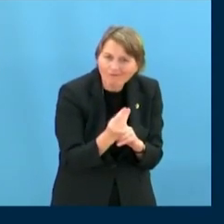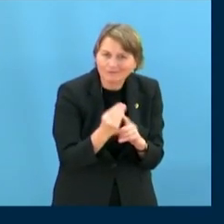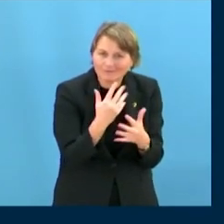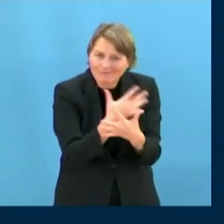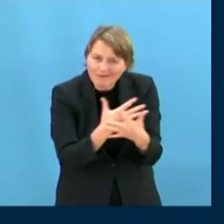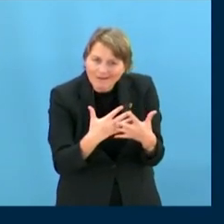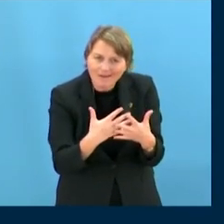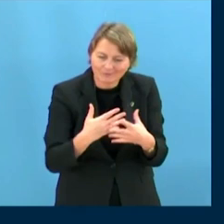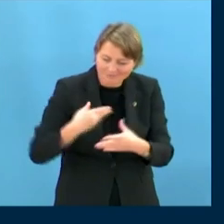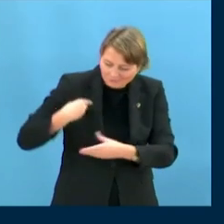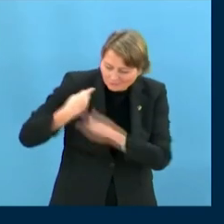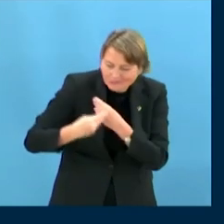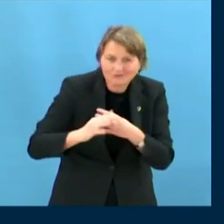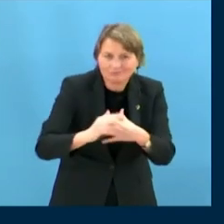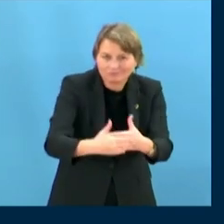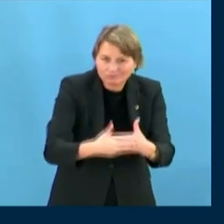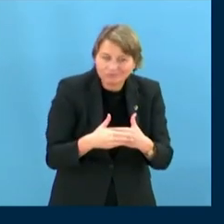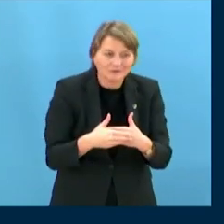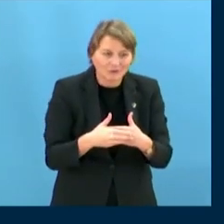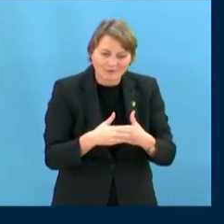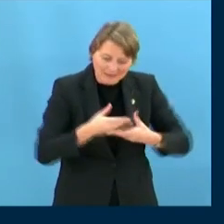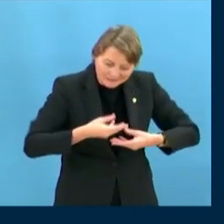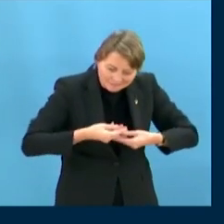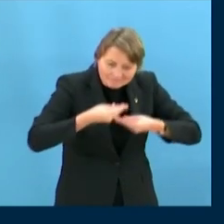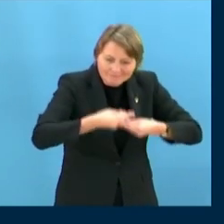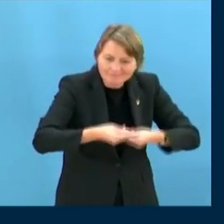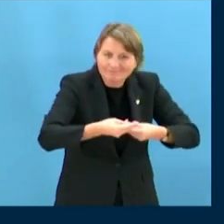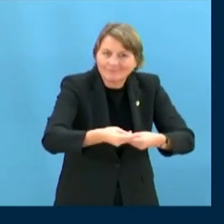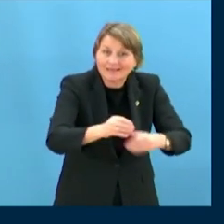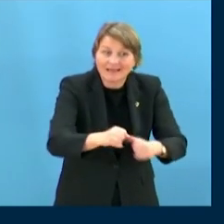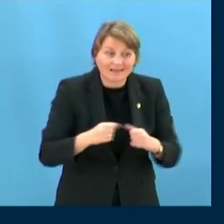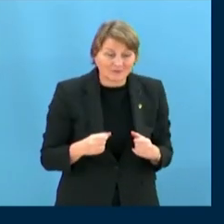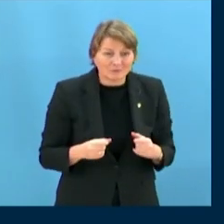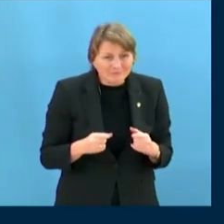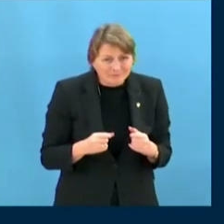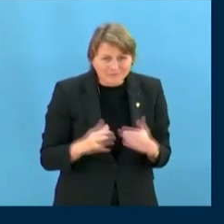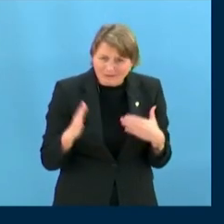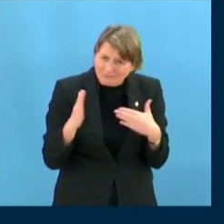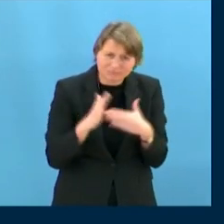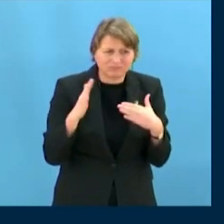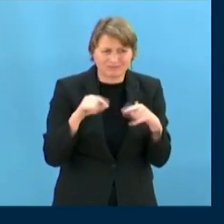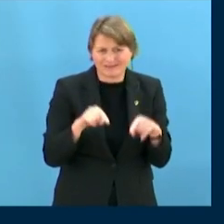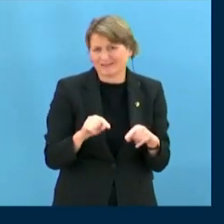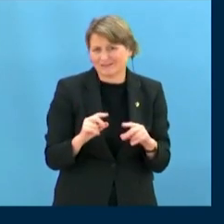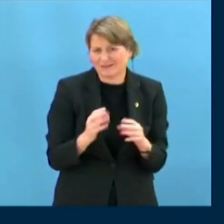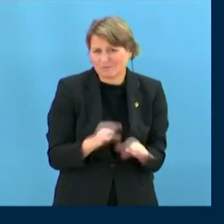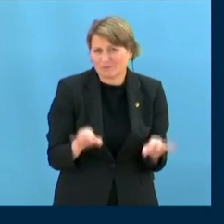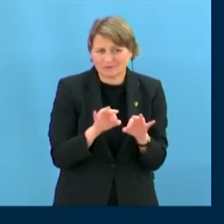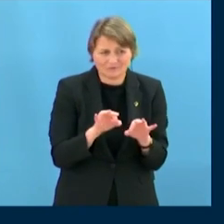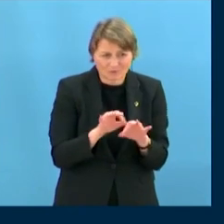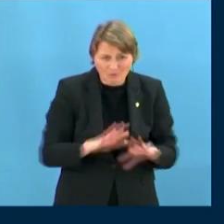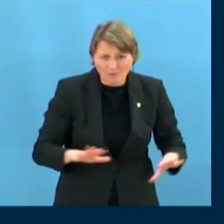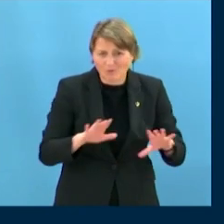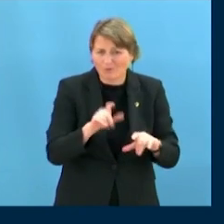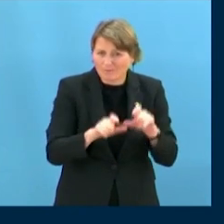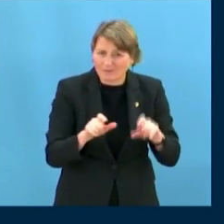'humanité. Rien n'est plus important pour un peuple ou une nation autochtone, pour son Parlement et pour son gouvernement, d'aider les autres peuples et nations à se réconcilier